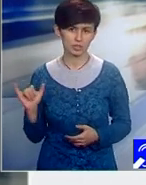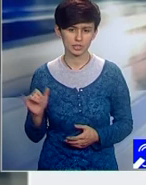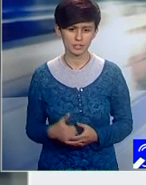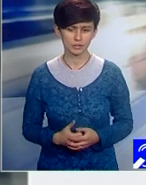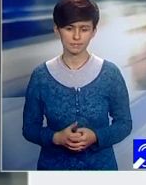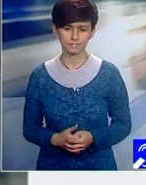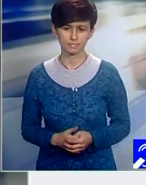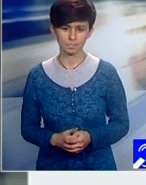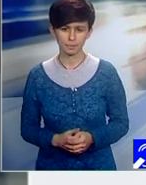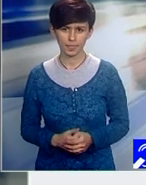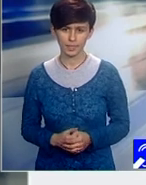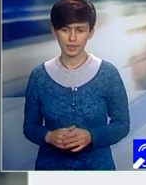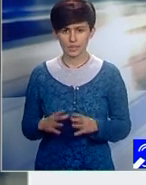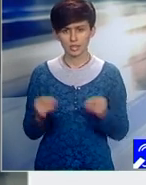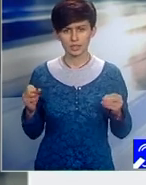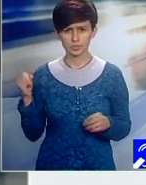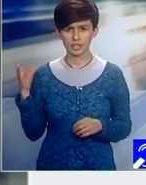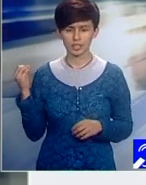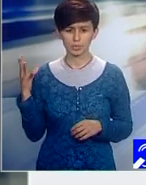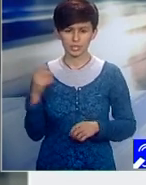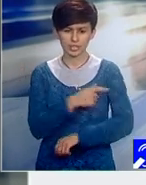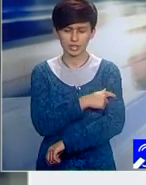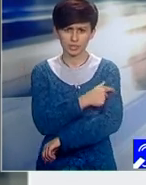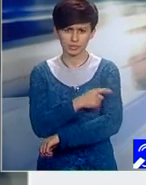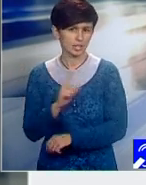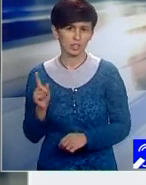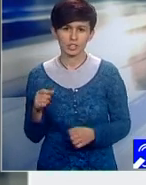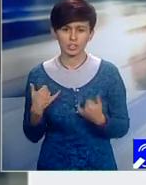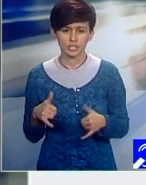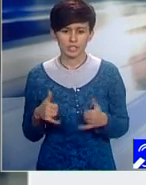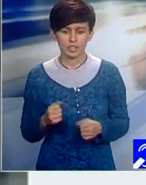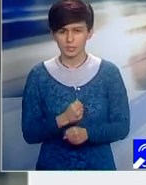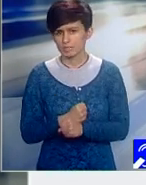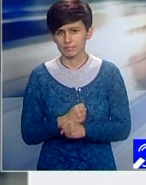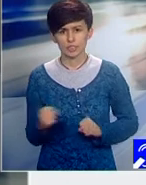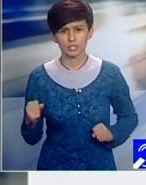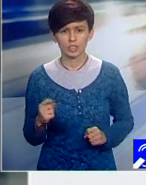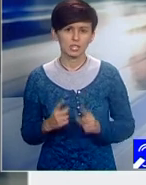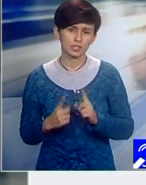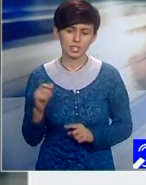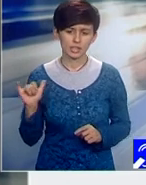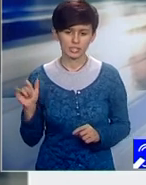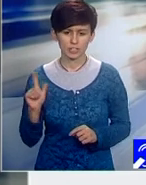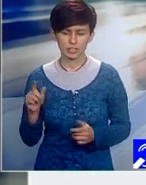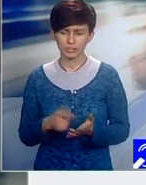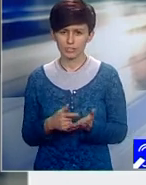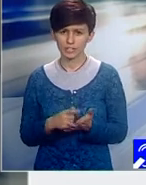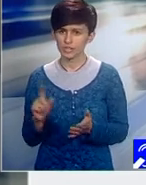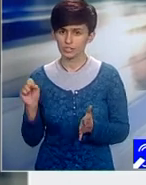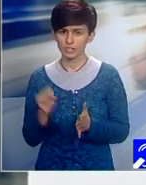depolitizarea, aproape pot să jur, că nu se va petrece niciodată dacă cineva nu o va cere și nu o va impune.